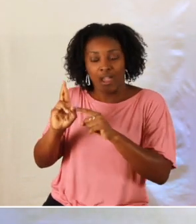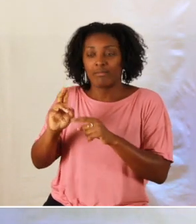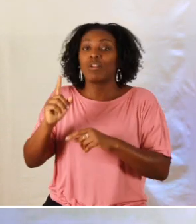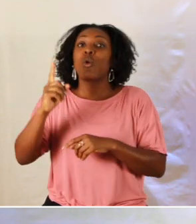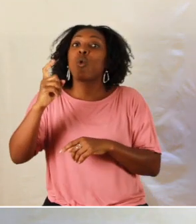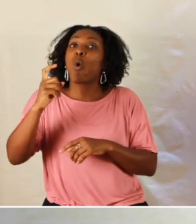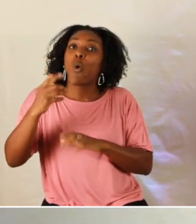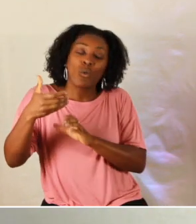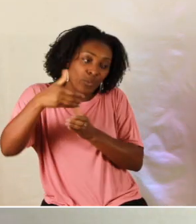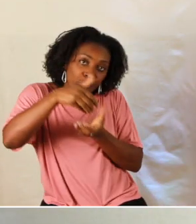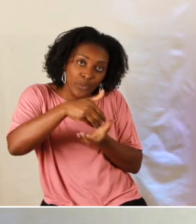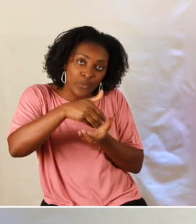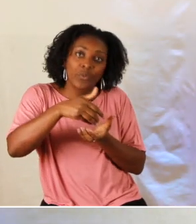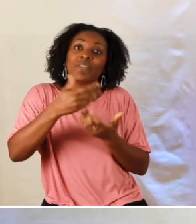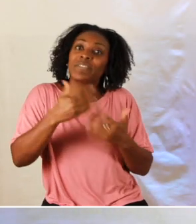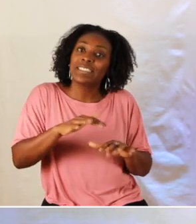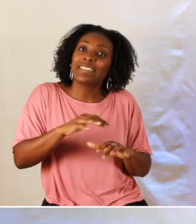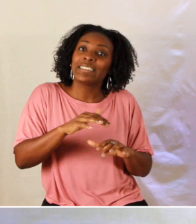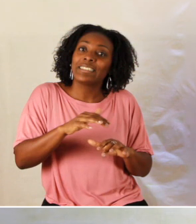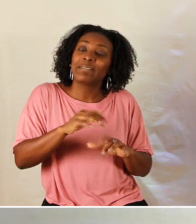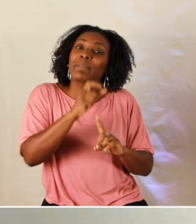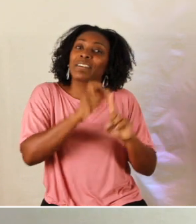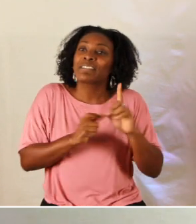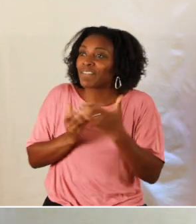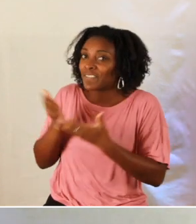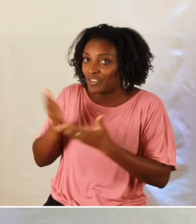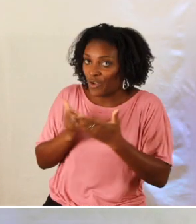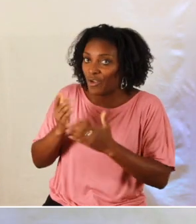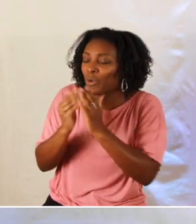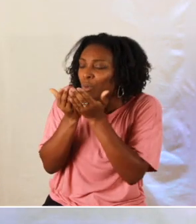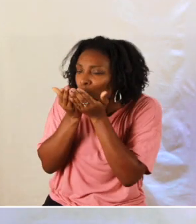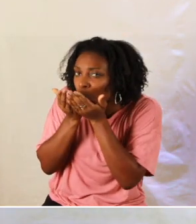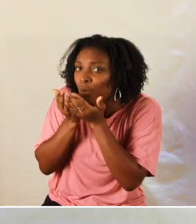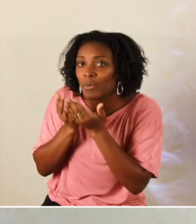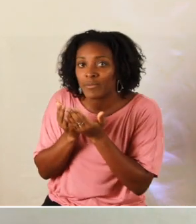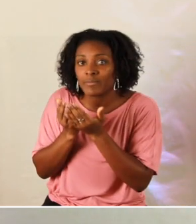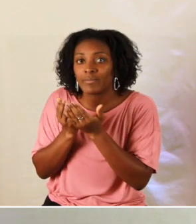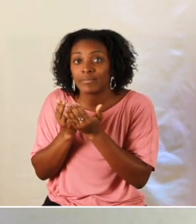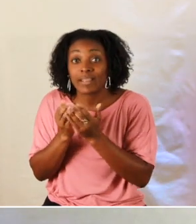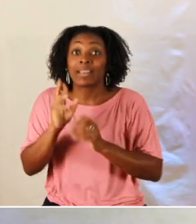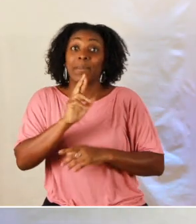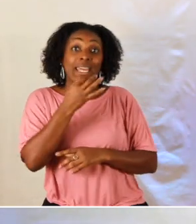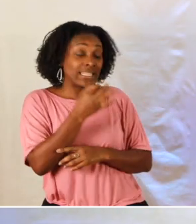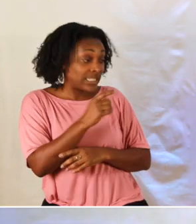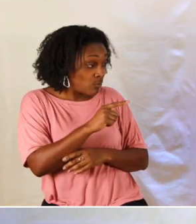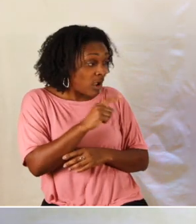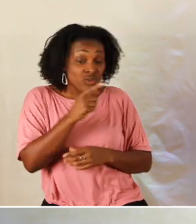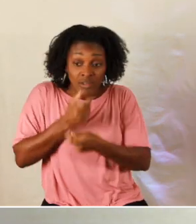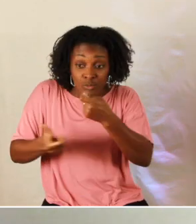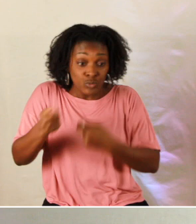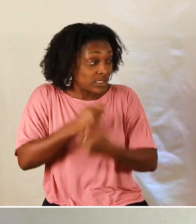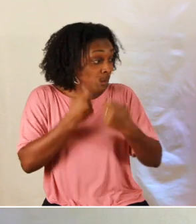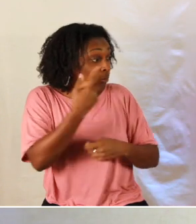l'eau aux serviteurs elle va faire autre chose quand elle eut achevé de lui donner à boire elle dit je puiserai aussi pour tes